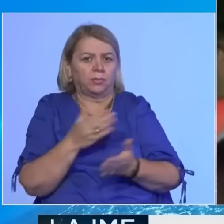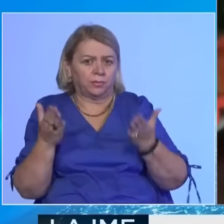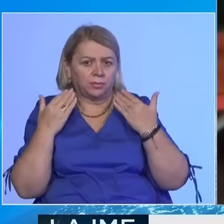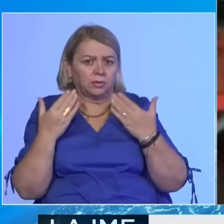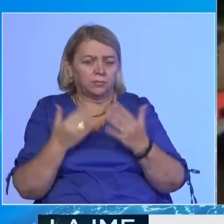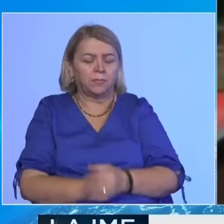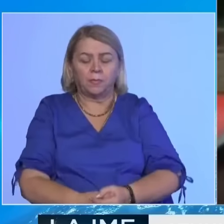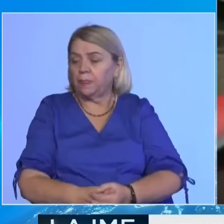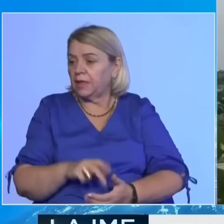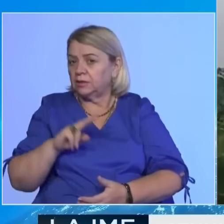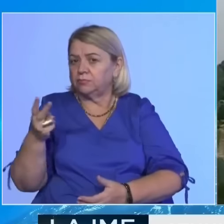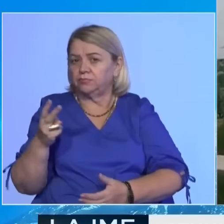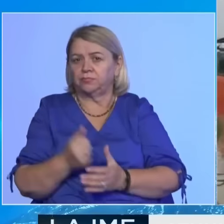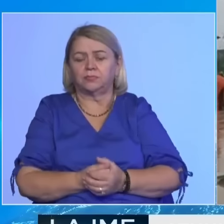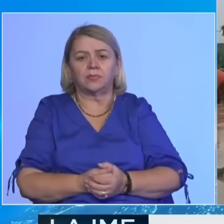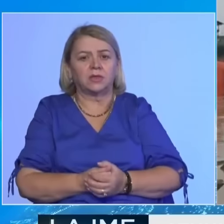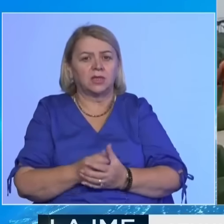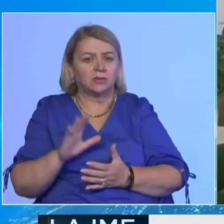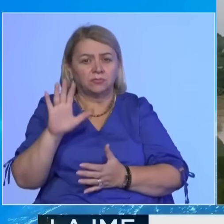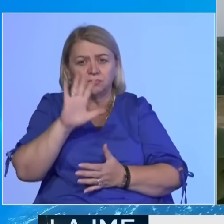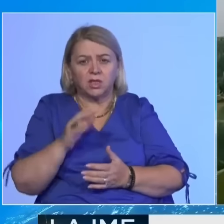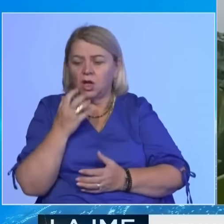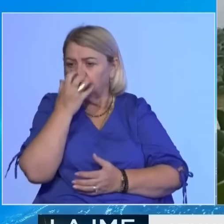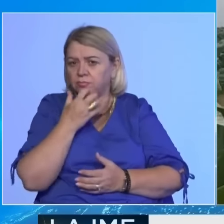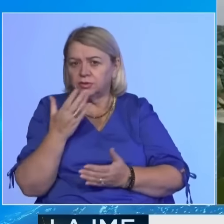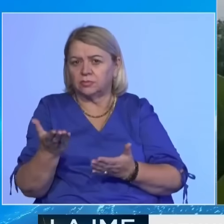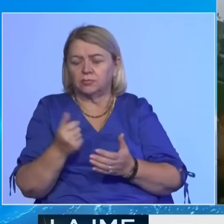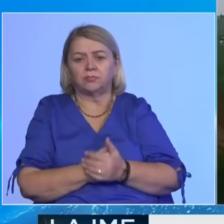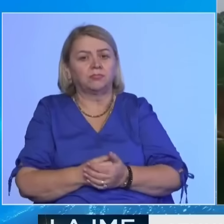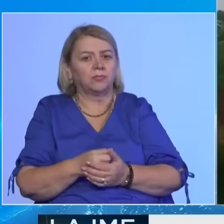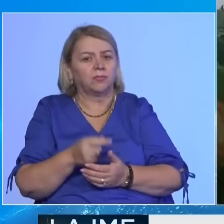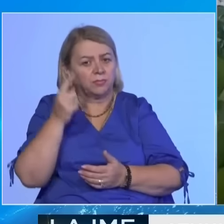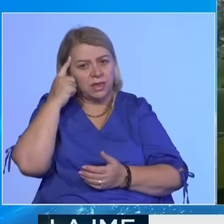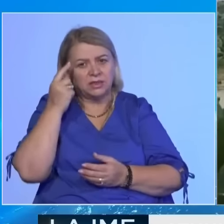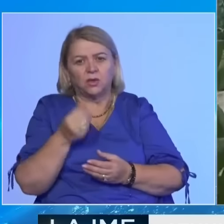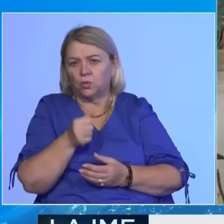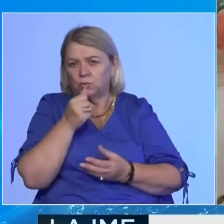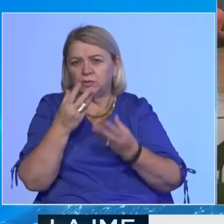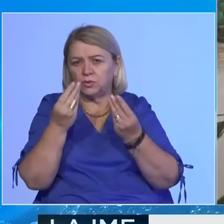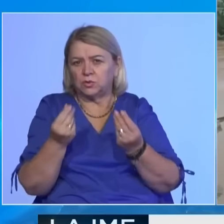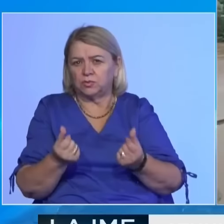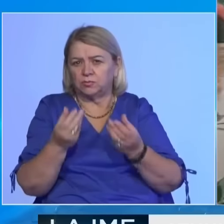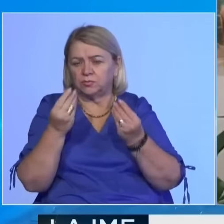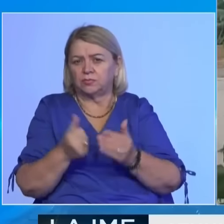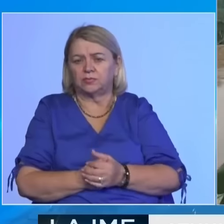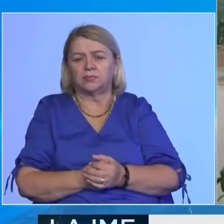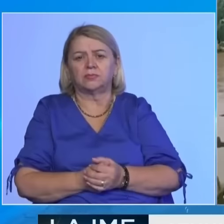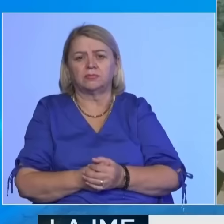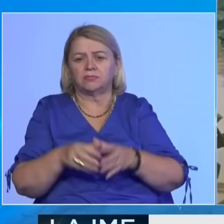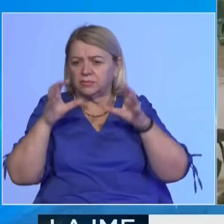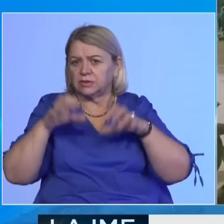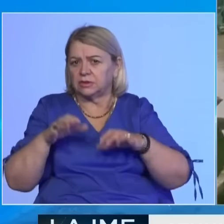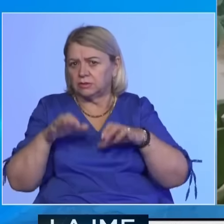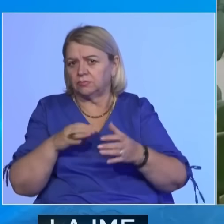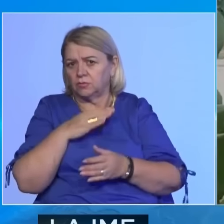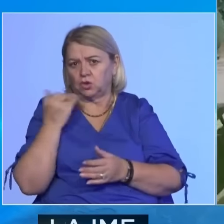shpejta, dërsa një atmosfer më e ngroht bëhen që të mbanë më shumë lagështi gjë që qënë dhe rrët e rrëshet më intenzive.